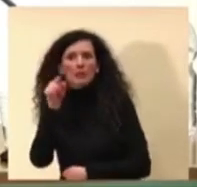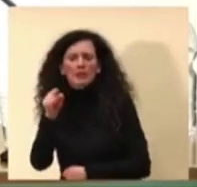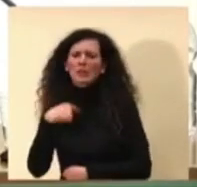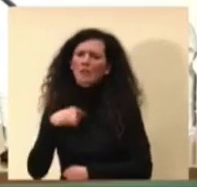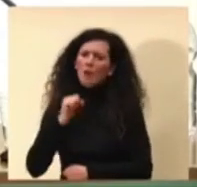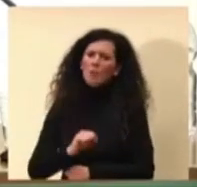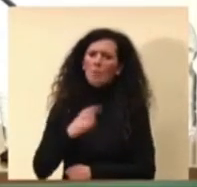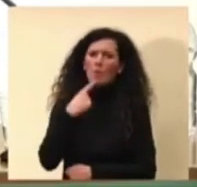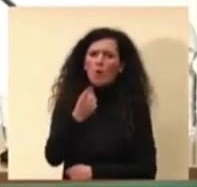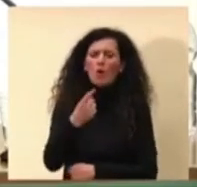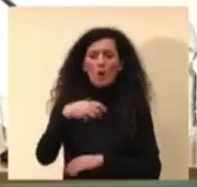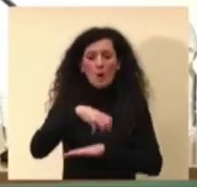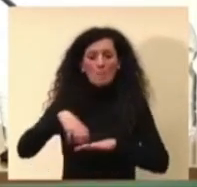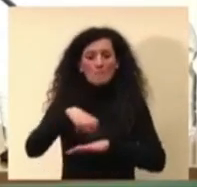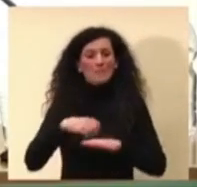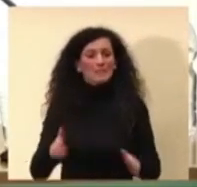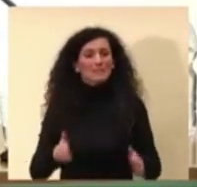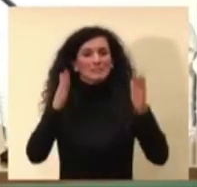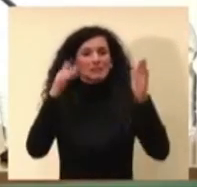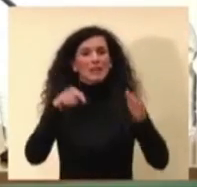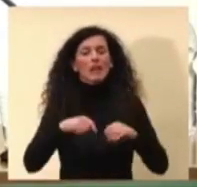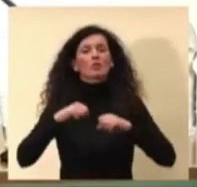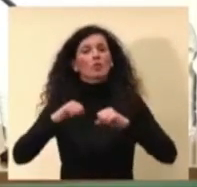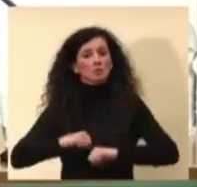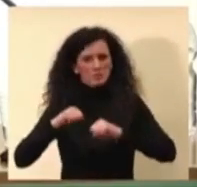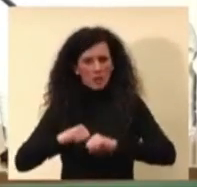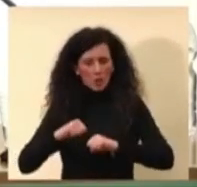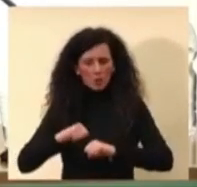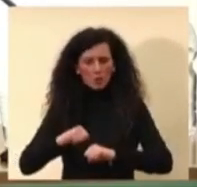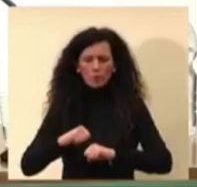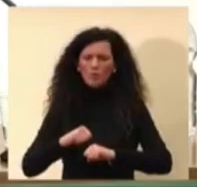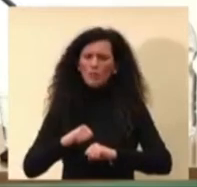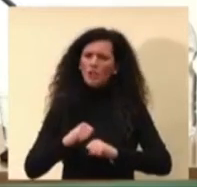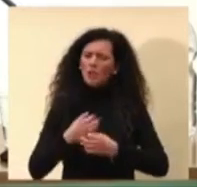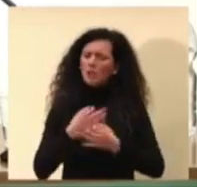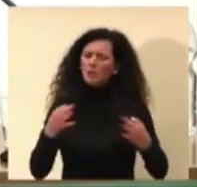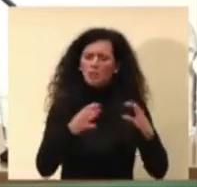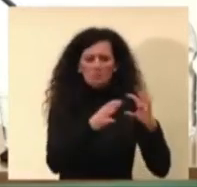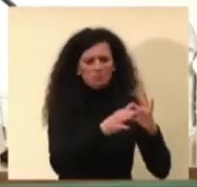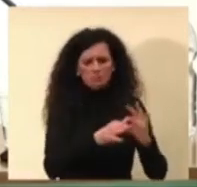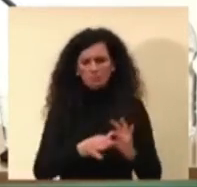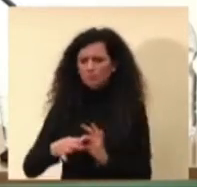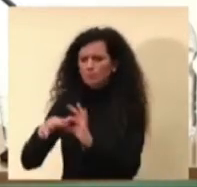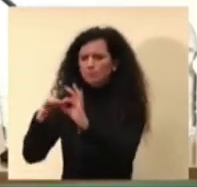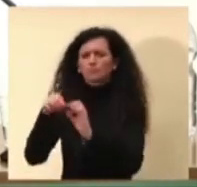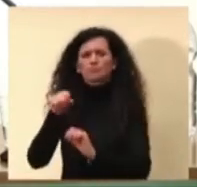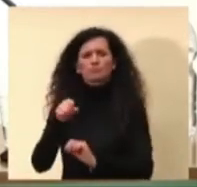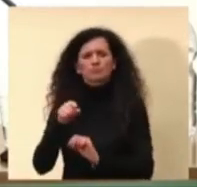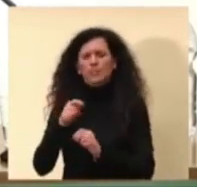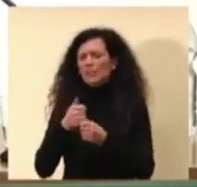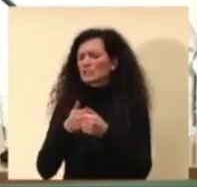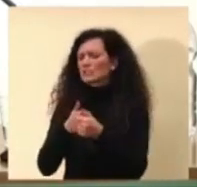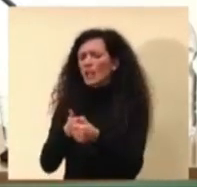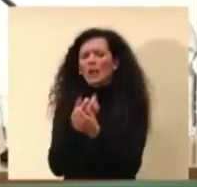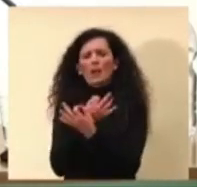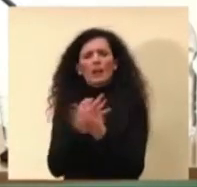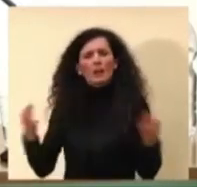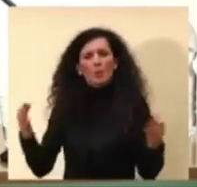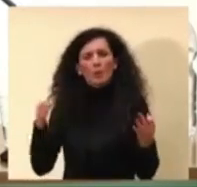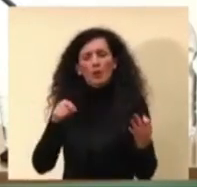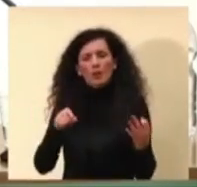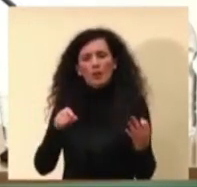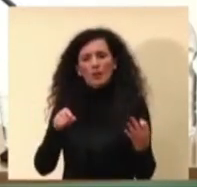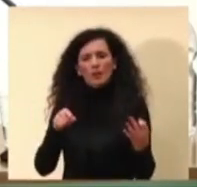Salute, che fortemente allineata e coerente su quelle che sono le posizioni